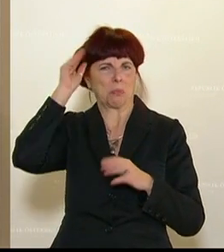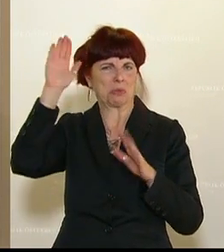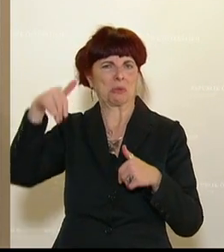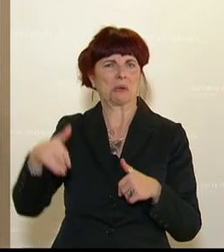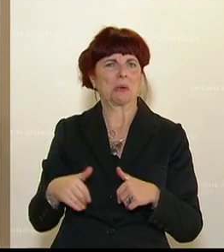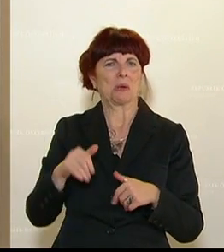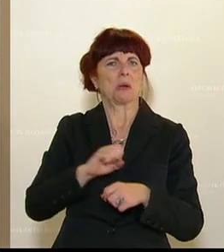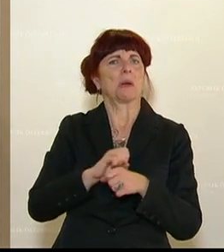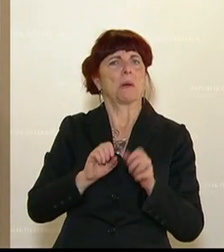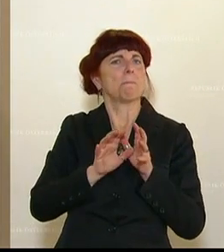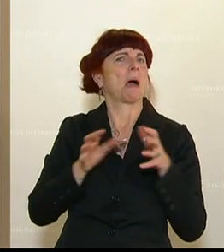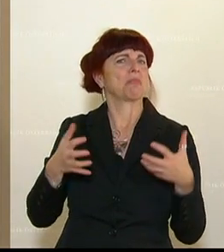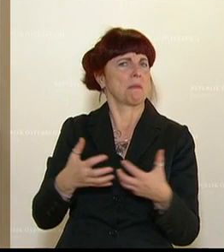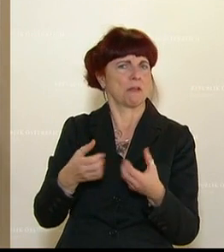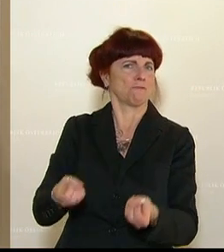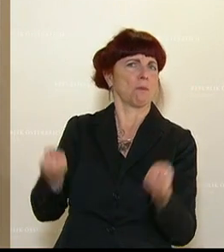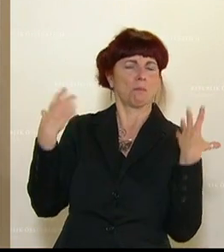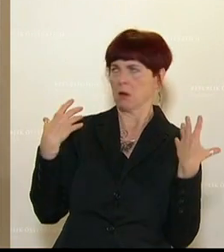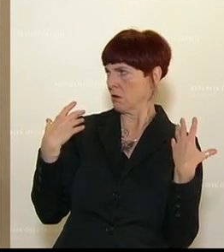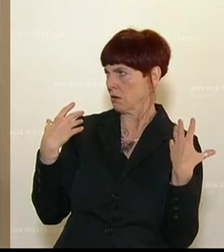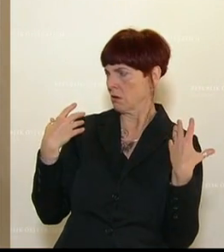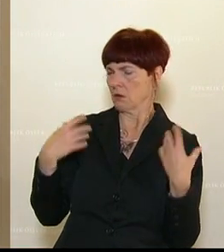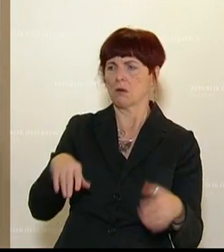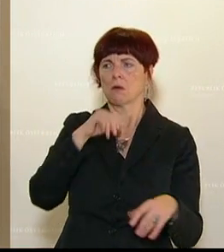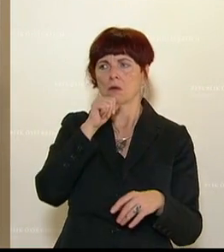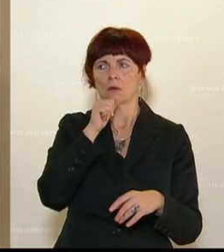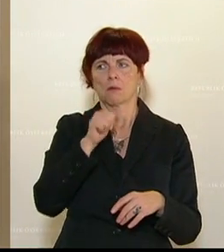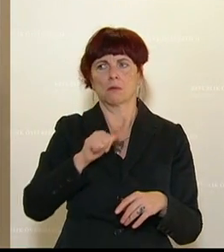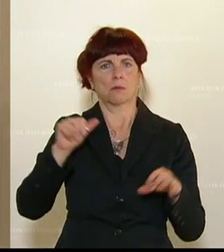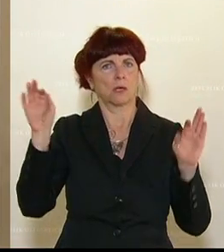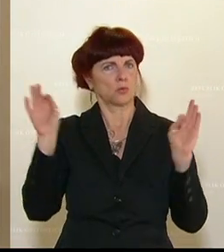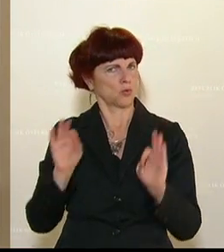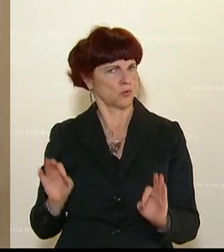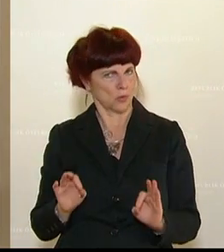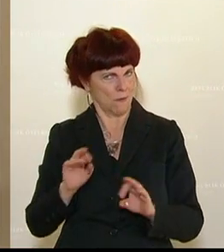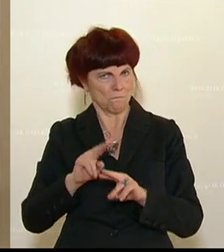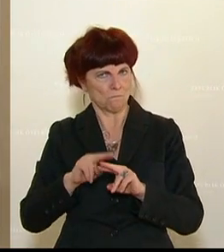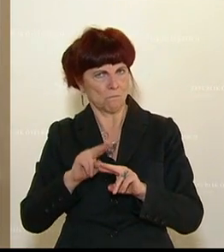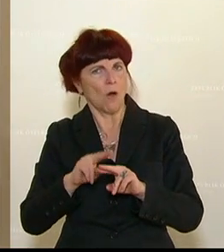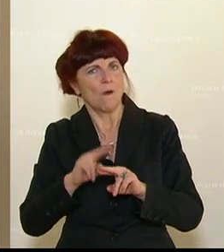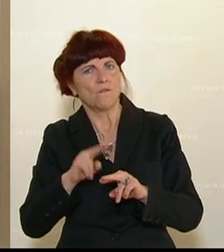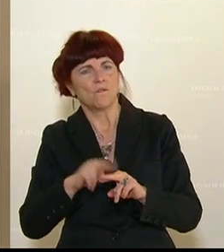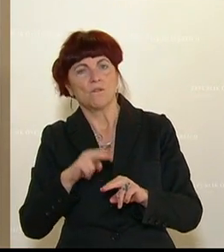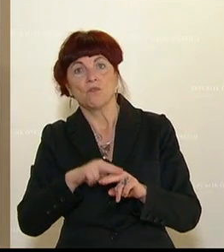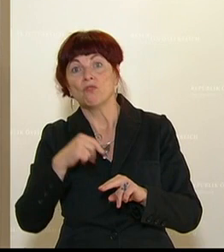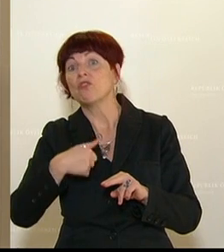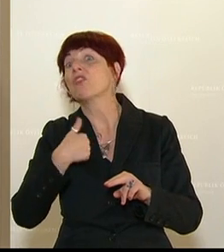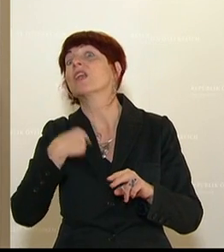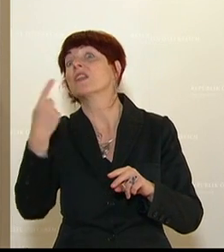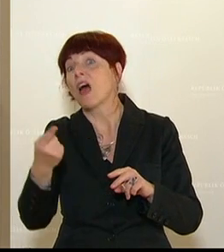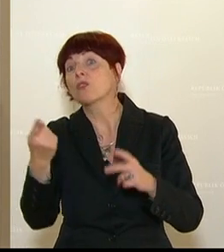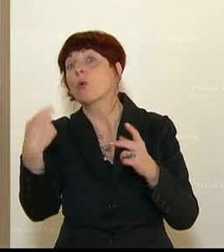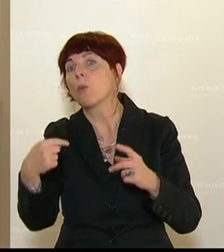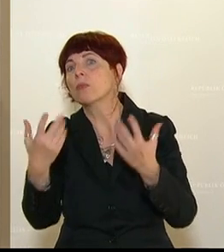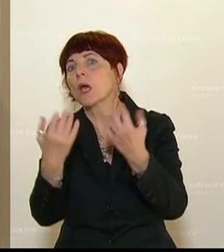Das wäre nicht so schlimm gewesen, hätte das nicht dazu geführt, dass manche jeden Hinweis zur Vorsicht und Achtsamkeit